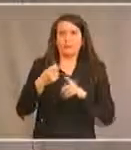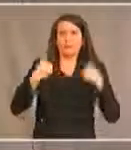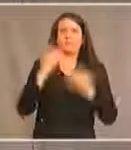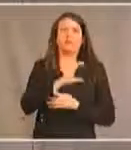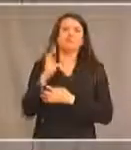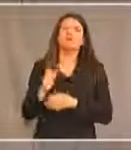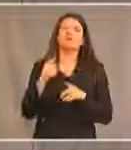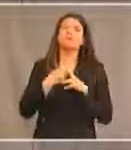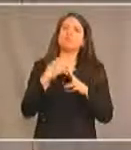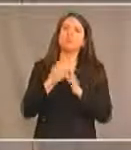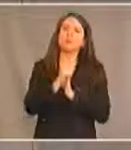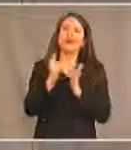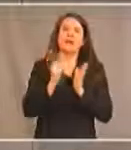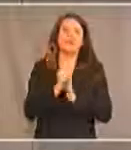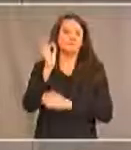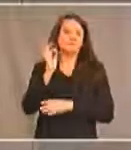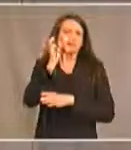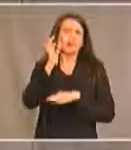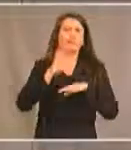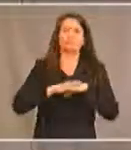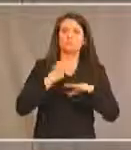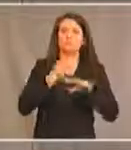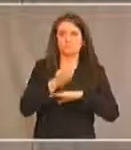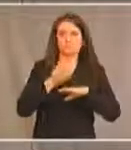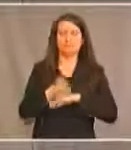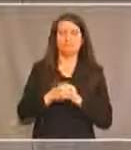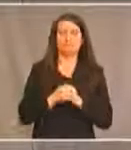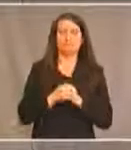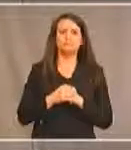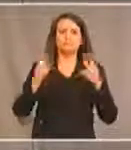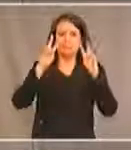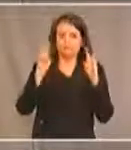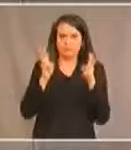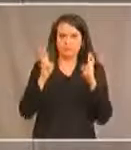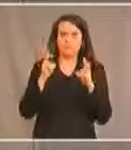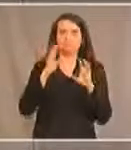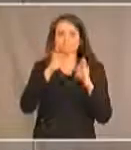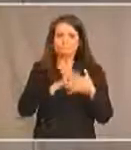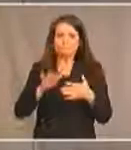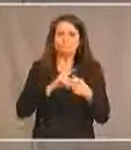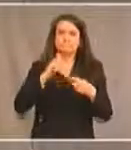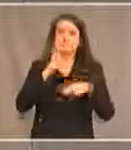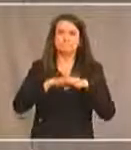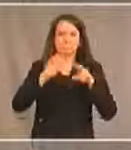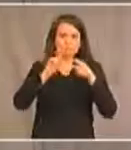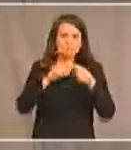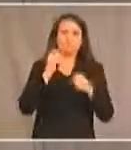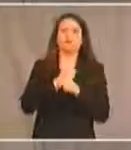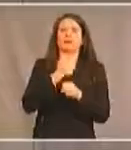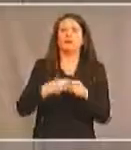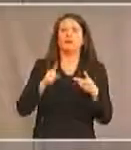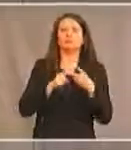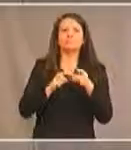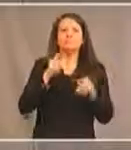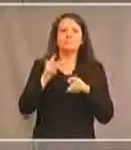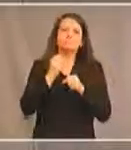loi fédérale sur l'accessibilité. Les thèmes à étudier incluent l'emploi, les marchés